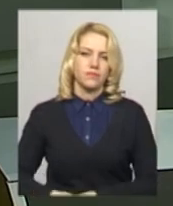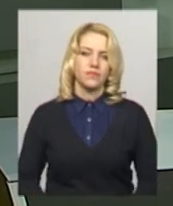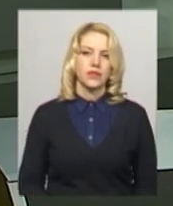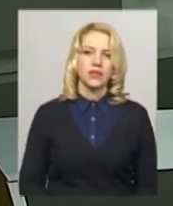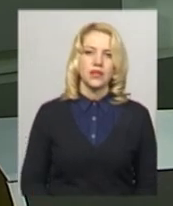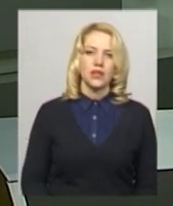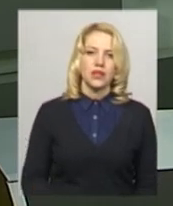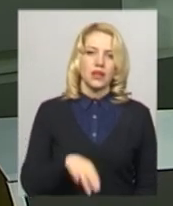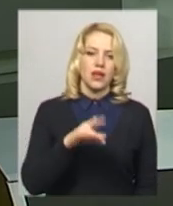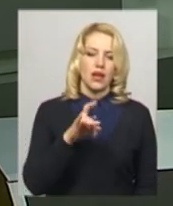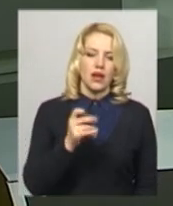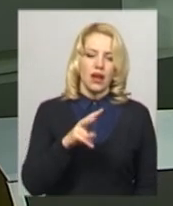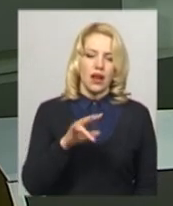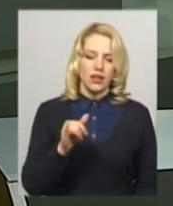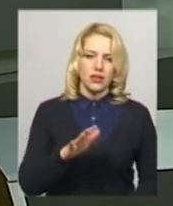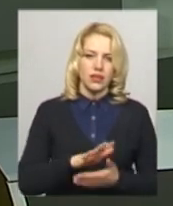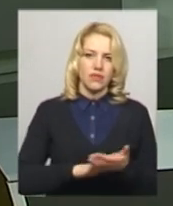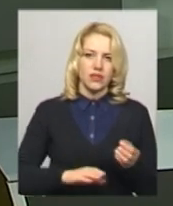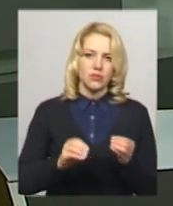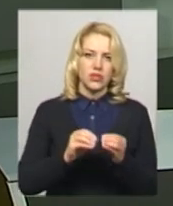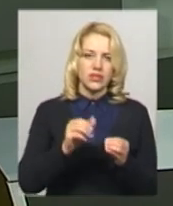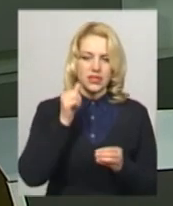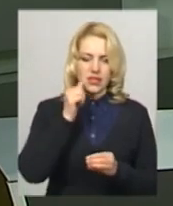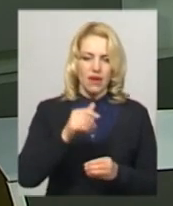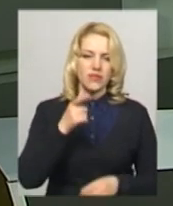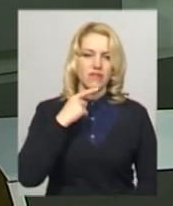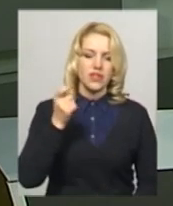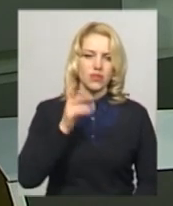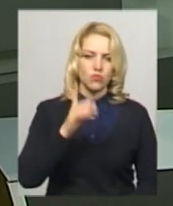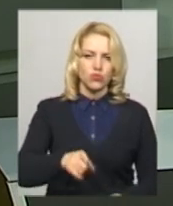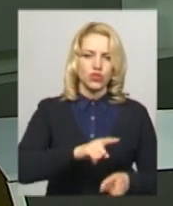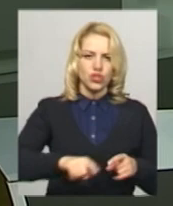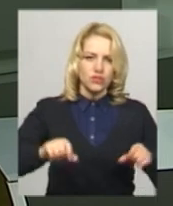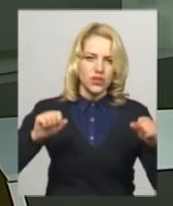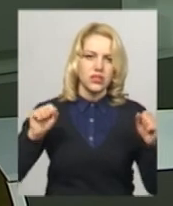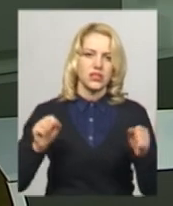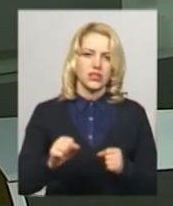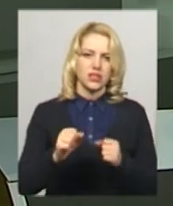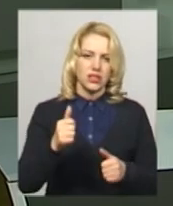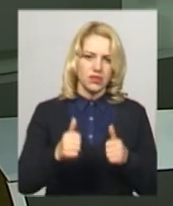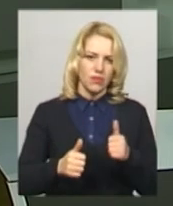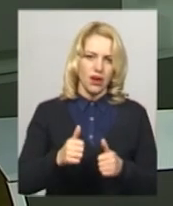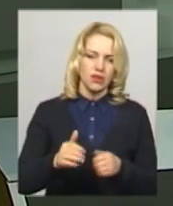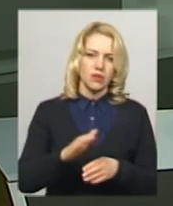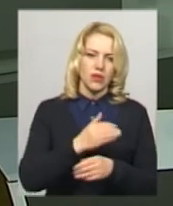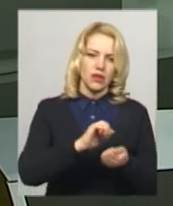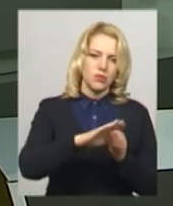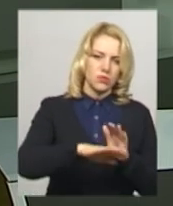Раллі триватиме і завтра. У неділю відбудуться швидкісні змагання Кам'ясь-Подільським та Дунаєвецьким районами.